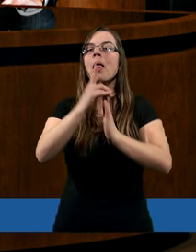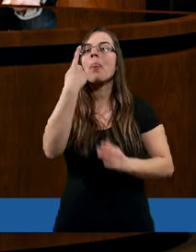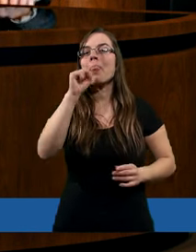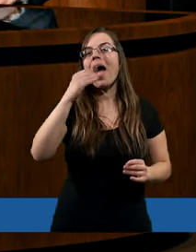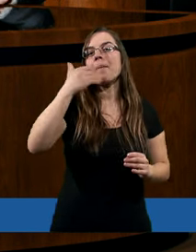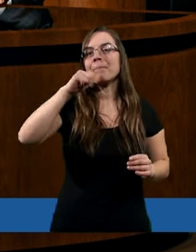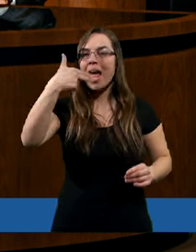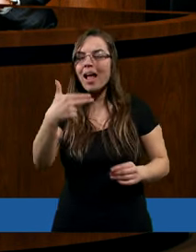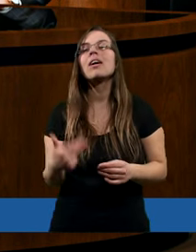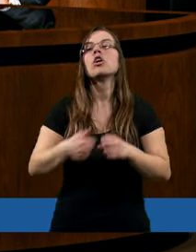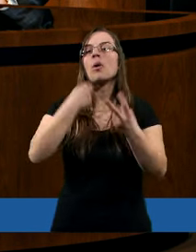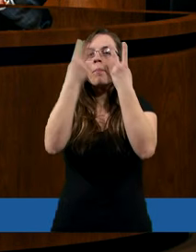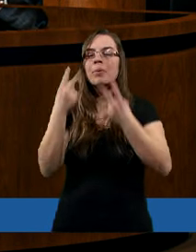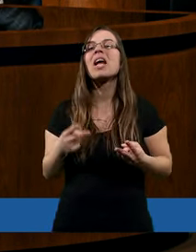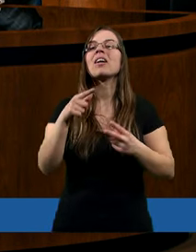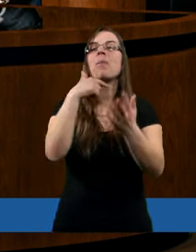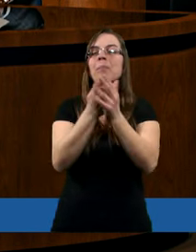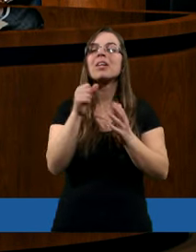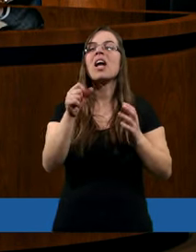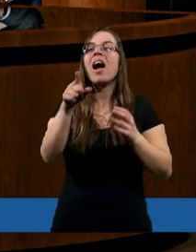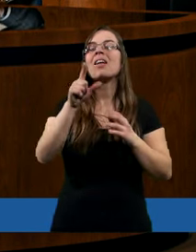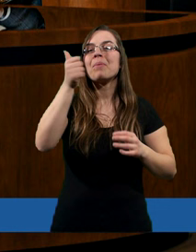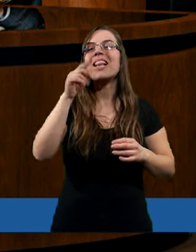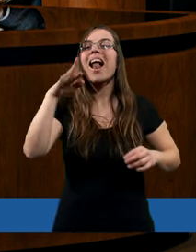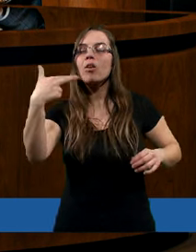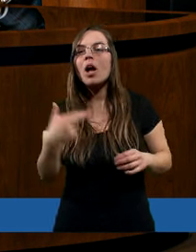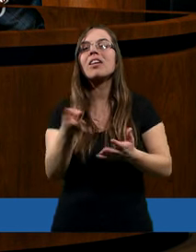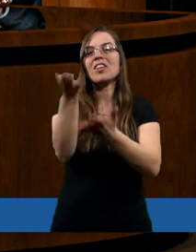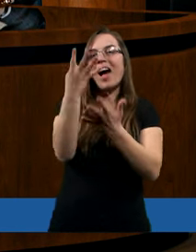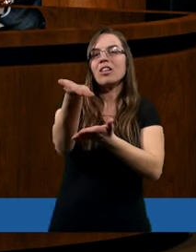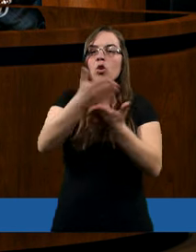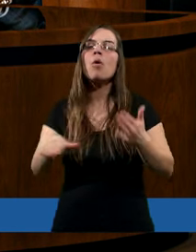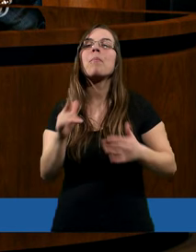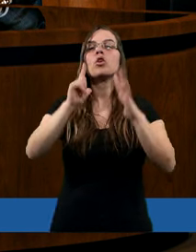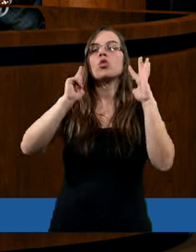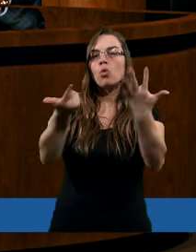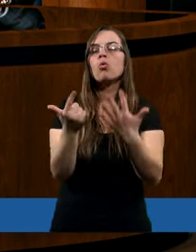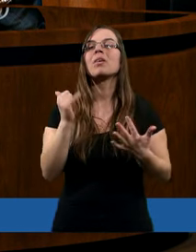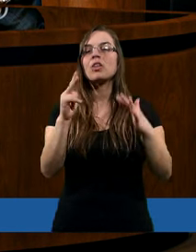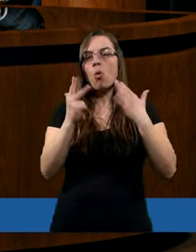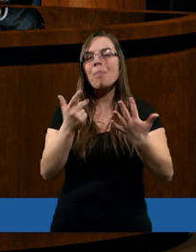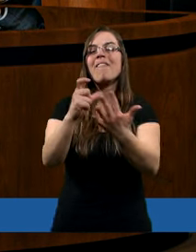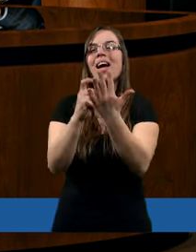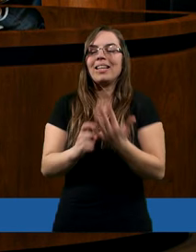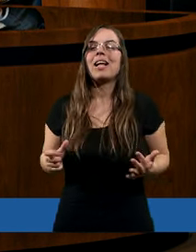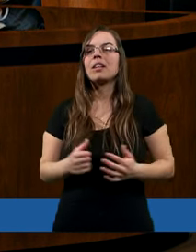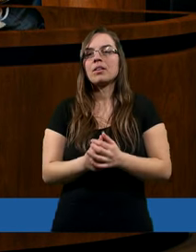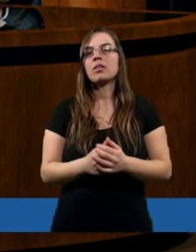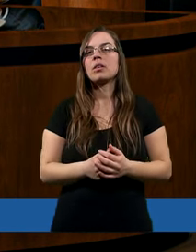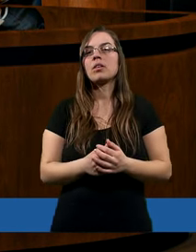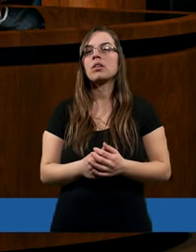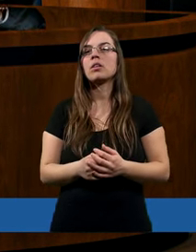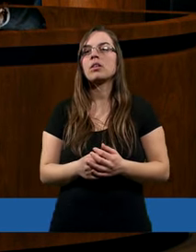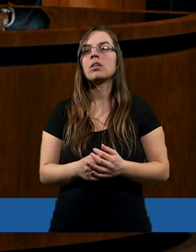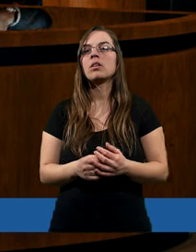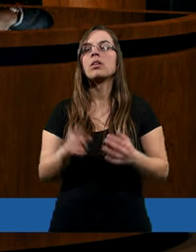Damiana, przeczytał nam tekst z pierwszego listu do Tesaloniczan, czwartego rozdziału, siódmy i ósmy werset. I może